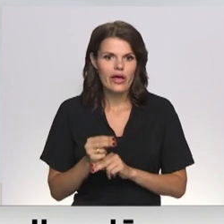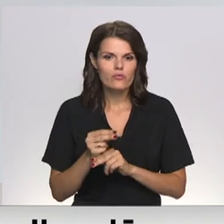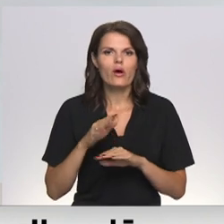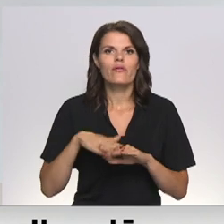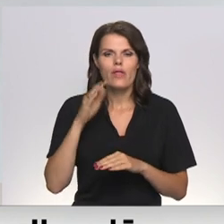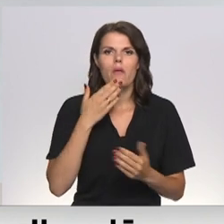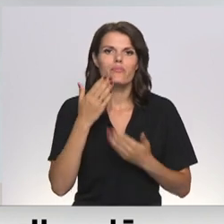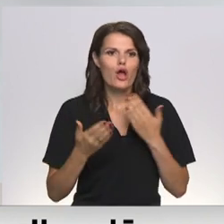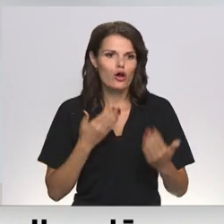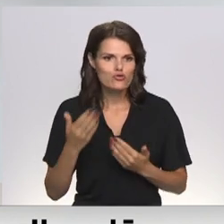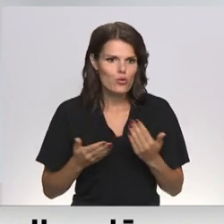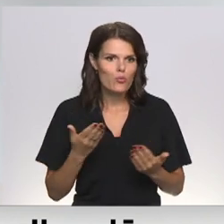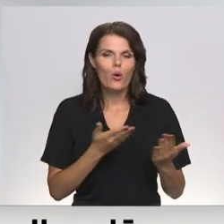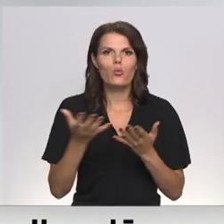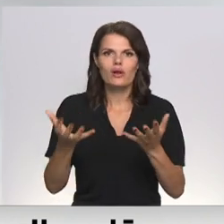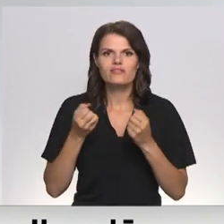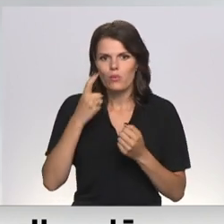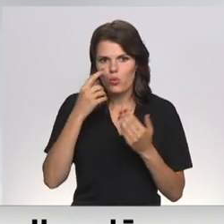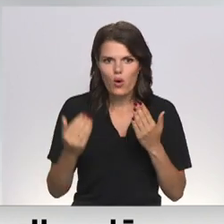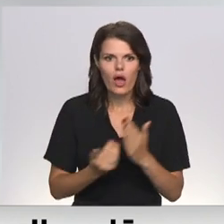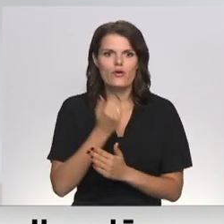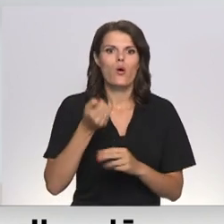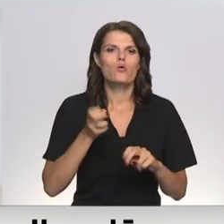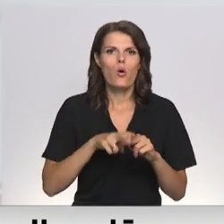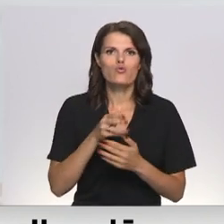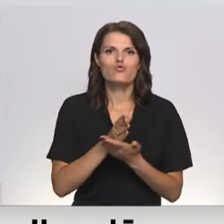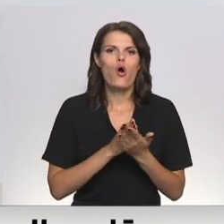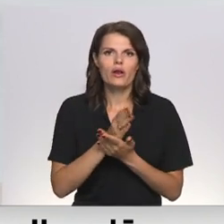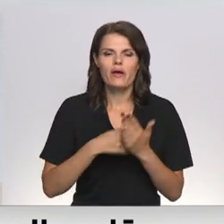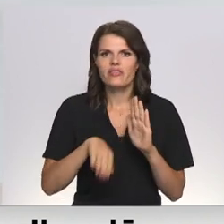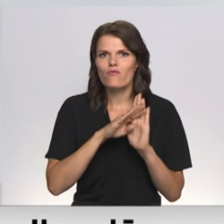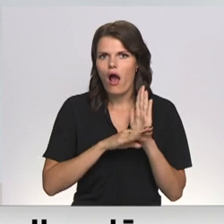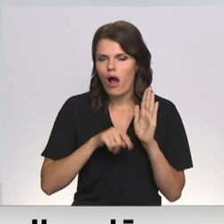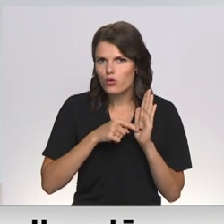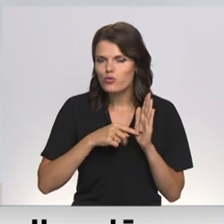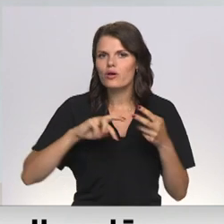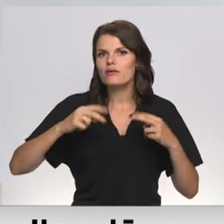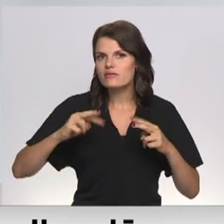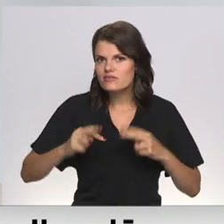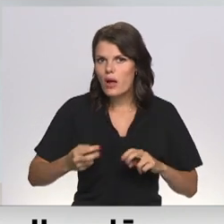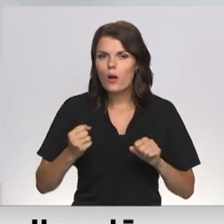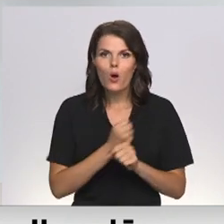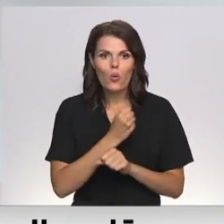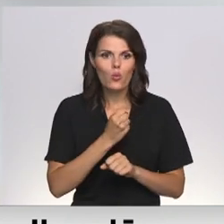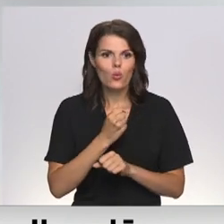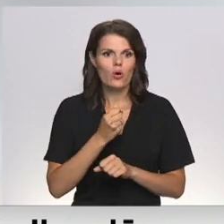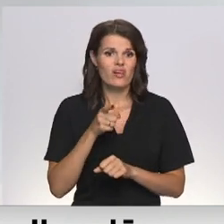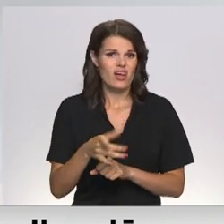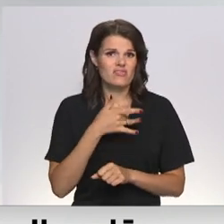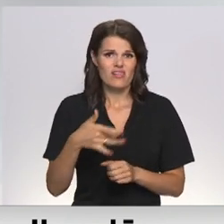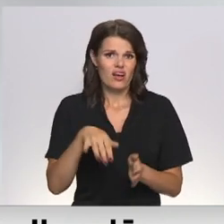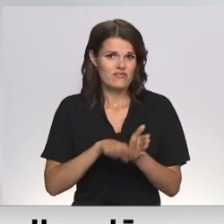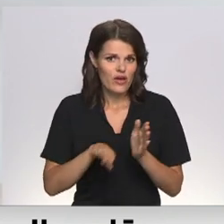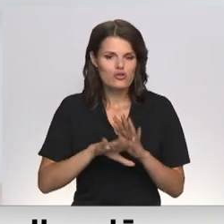priekšlikumiem, kuri saņemti no jauna un normatīvo aktu izmaiņā. Kau gan minētēšķi ir nenozīmīgs,